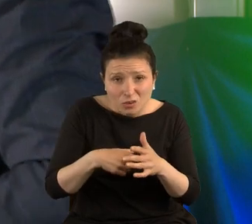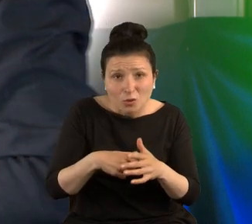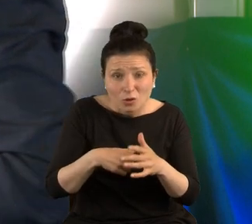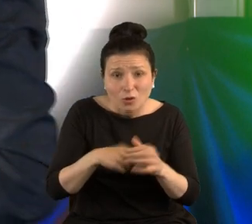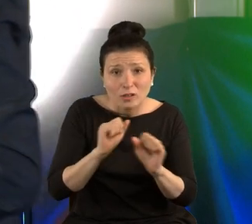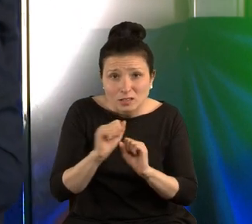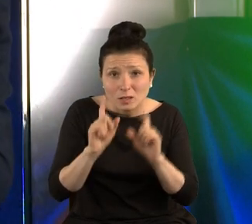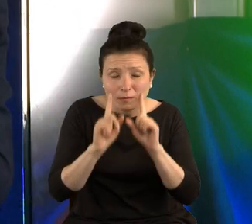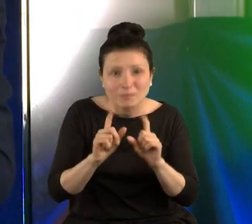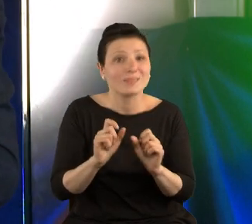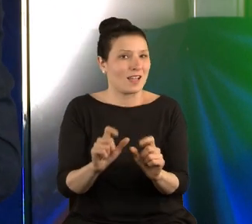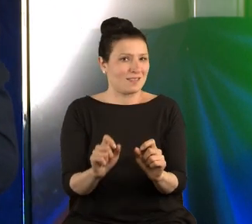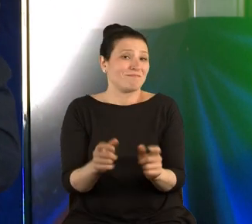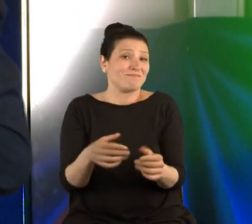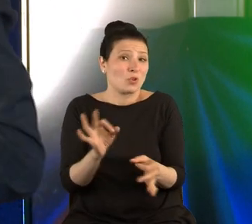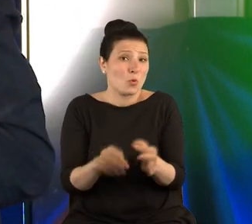Dokładnie tak jest.